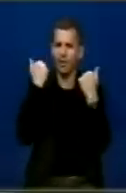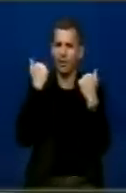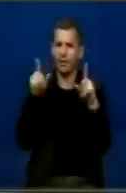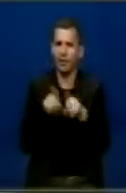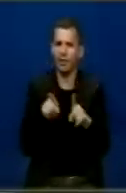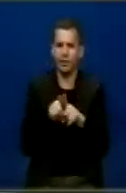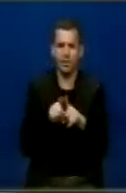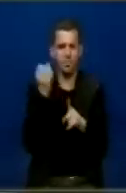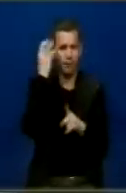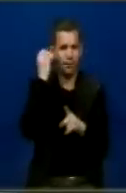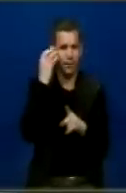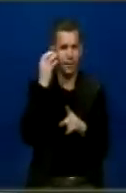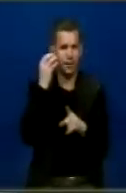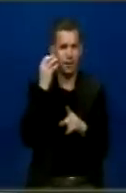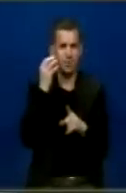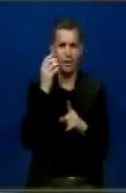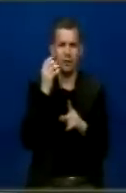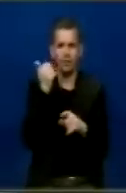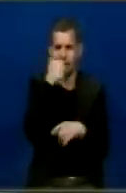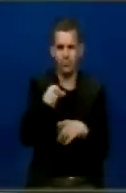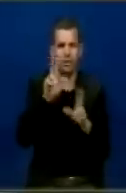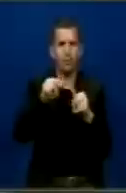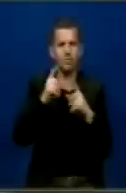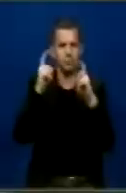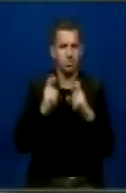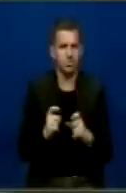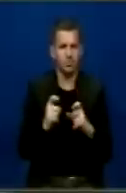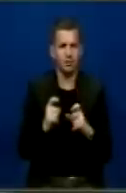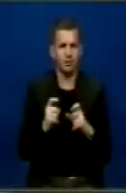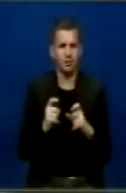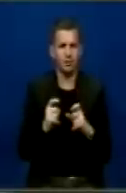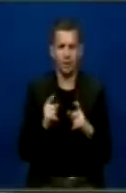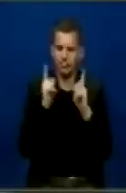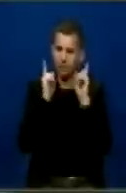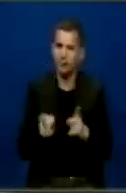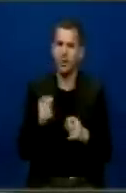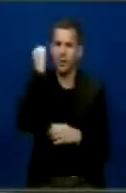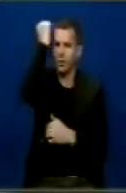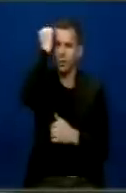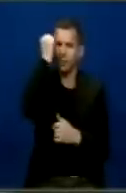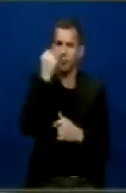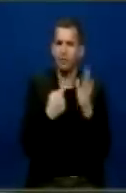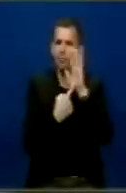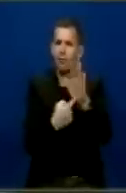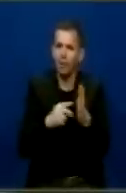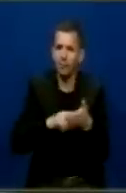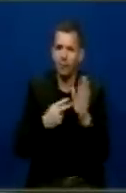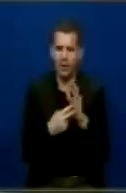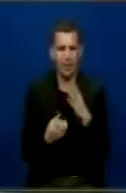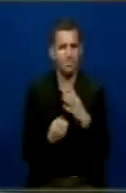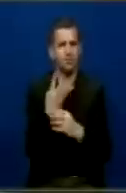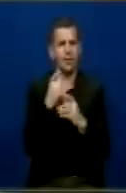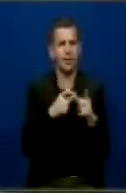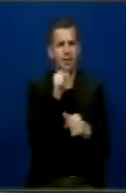ideologjikit të dikujt, përshkak se kështu mund të shkatrojnë vend. Kosova nuk të duhe që Kosova të paraciste planin e vetë se si do të zhvilluar